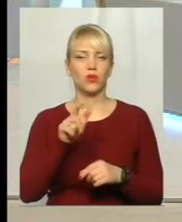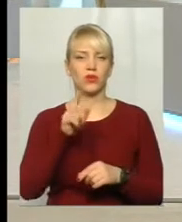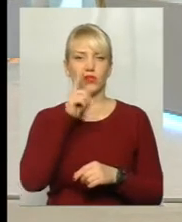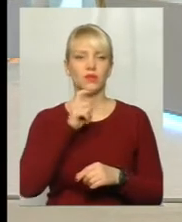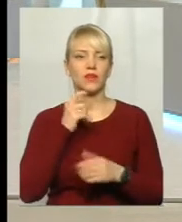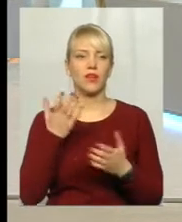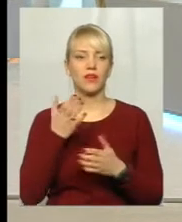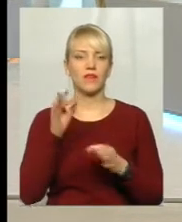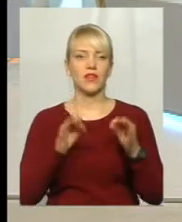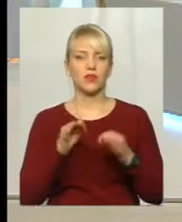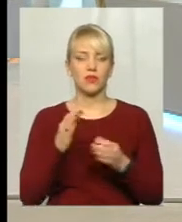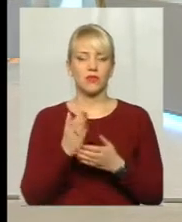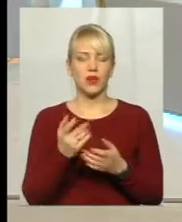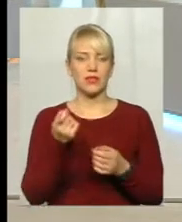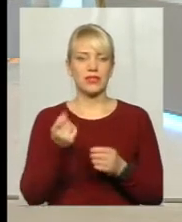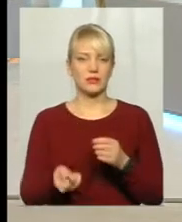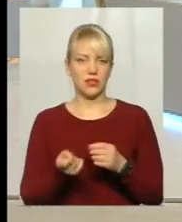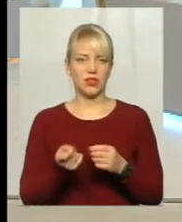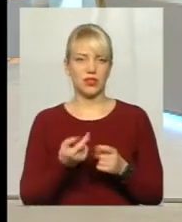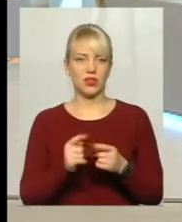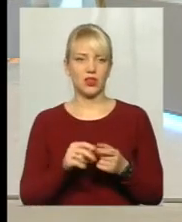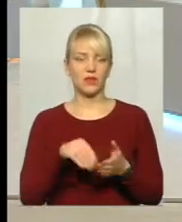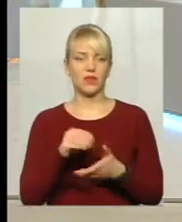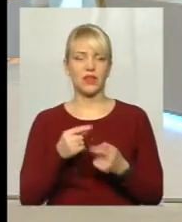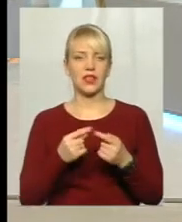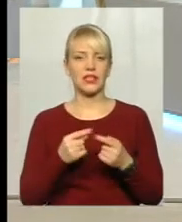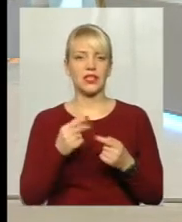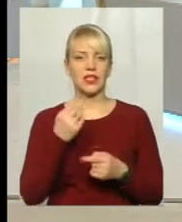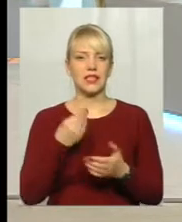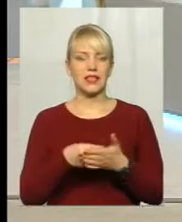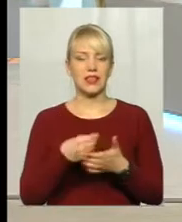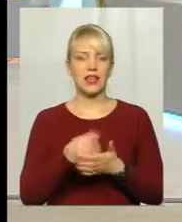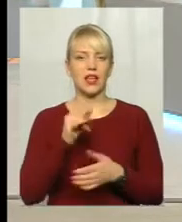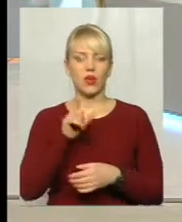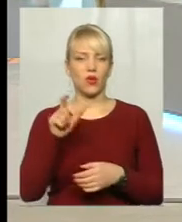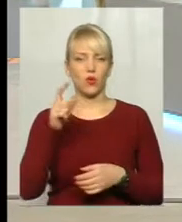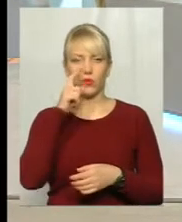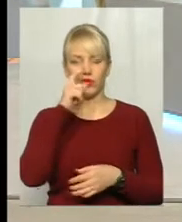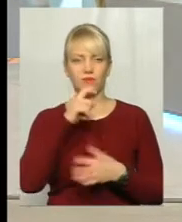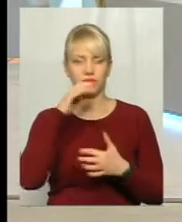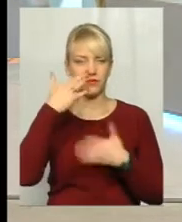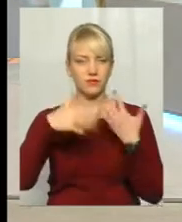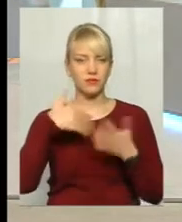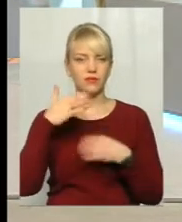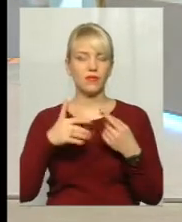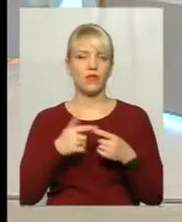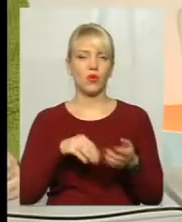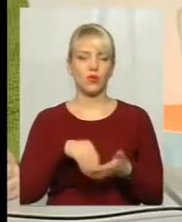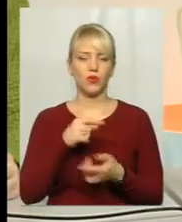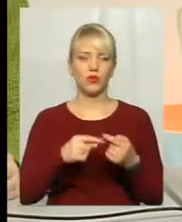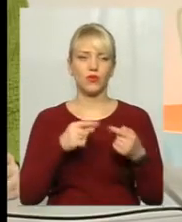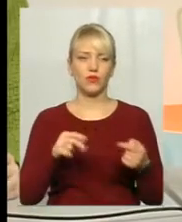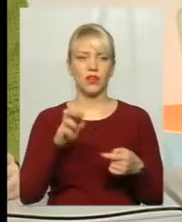відсоток вона все-таки має це зменшення купівельної ціни, і це вводить в оману наших споживачів, і споживачі купують товари, може, які